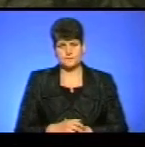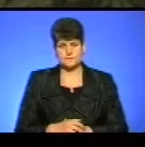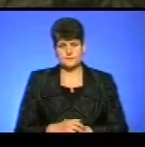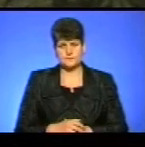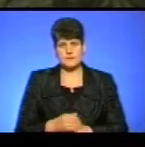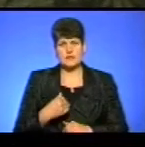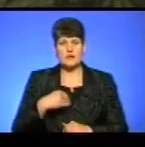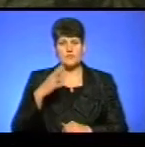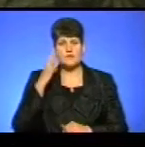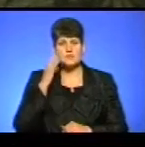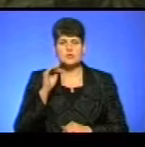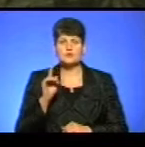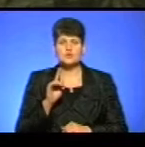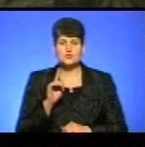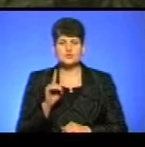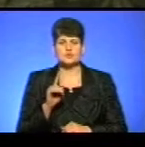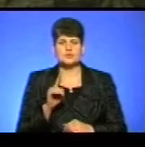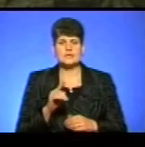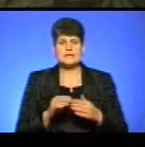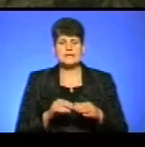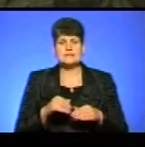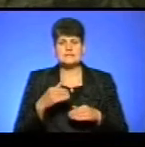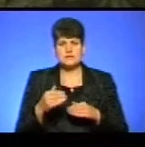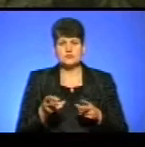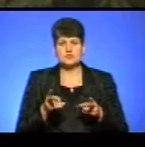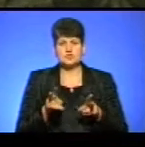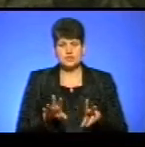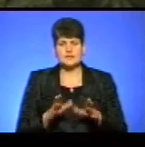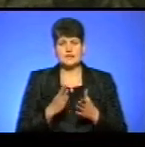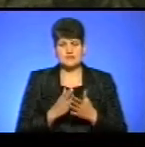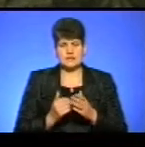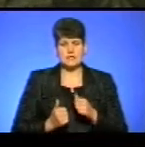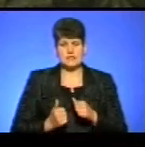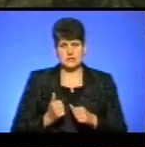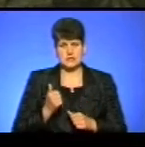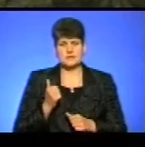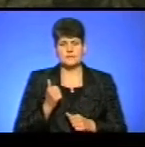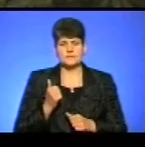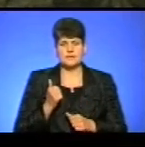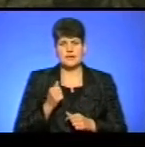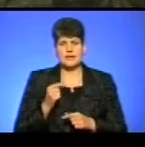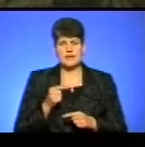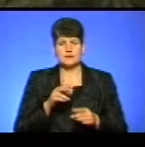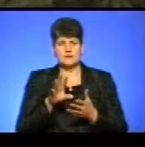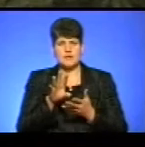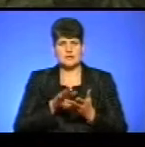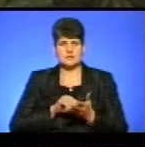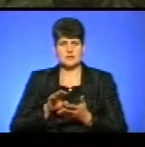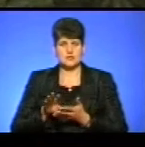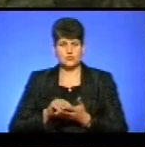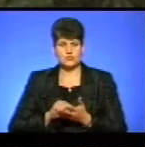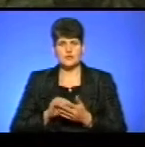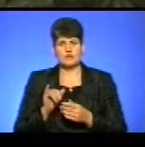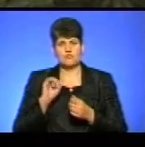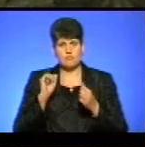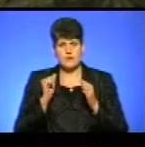Я вважаю, що слід, який вони залишили на цій землі, є гідним. І наслідуванням, і пам